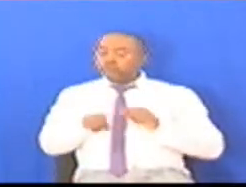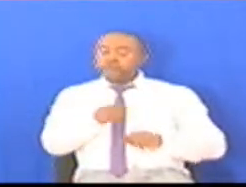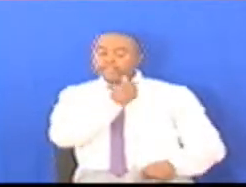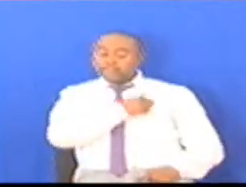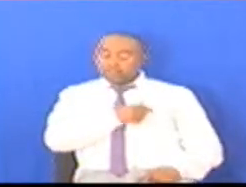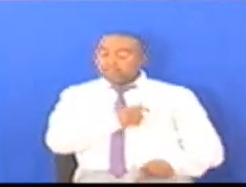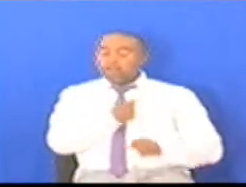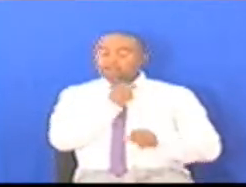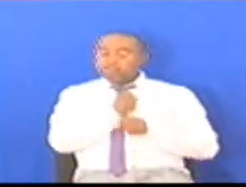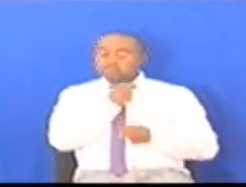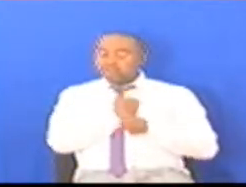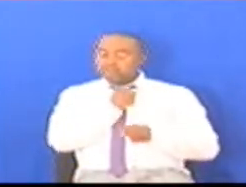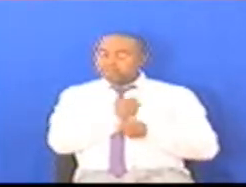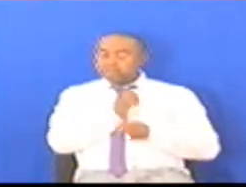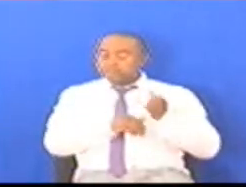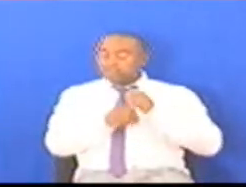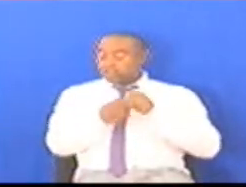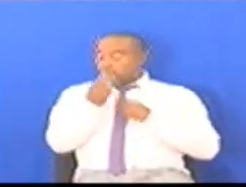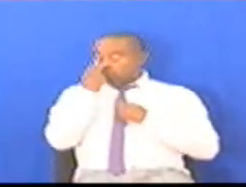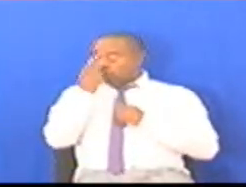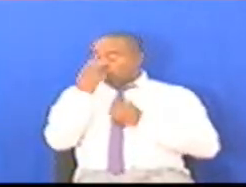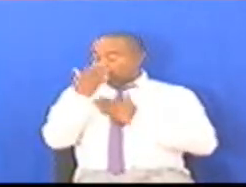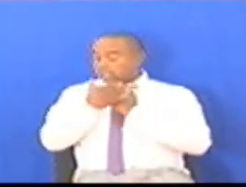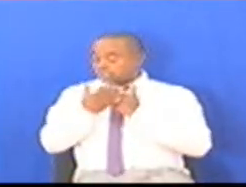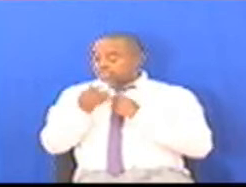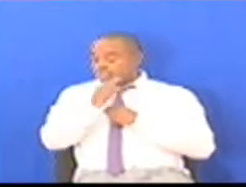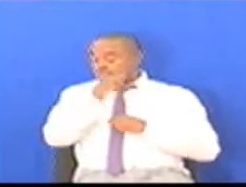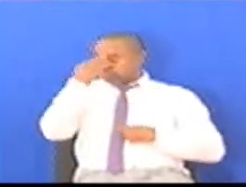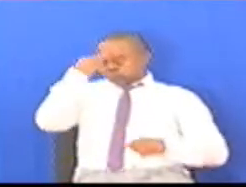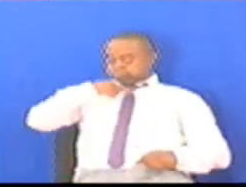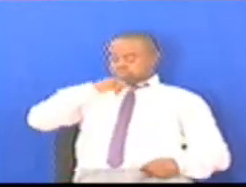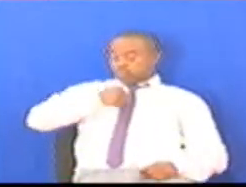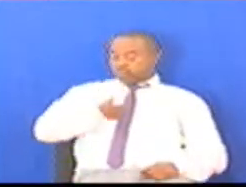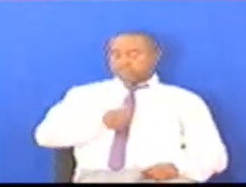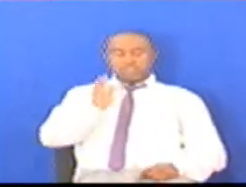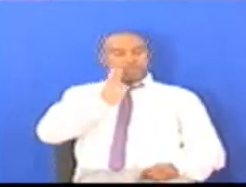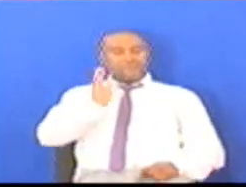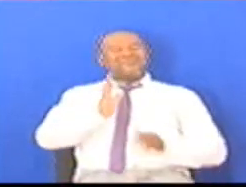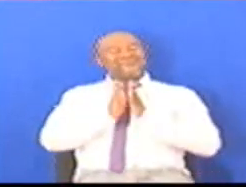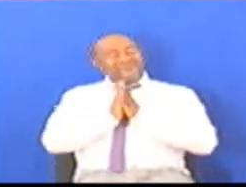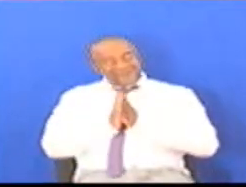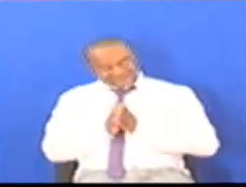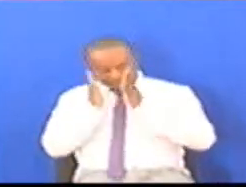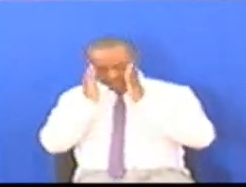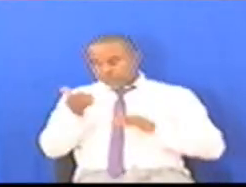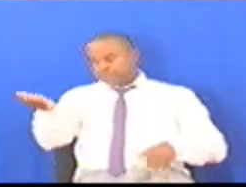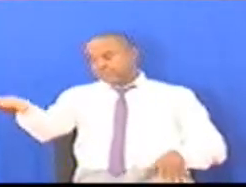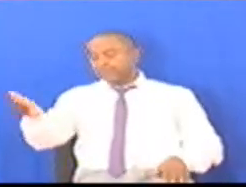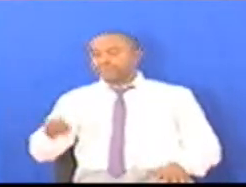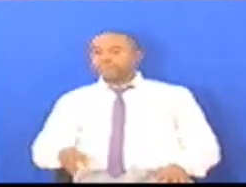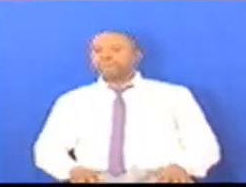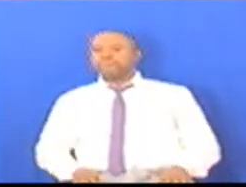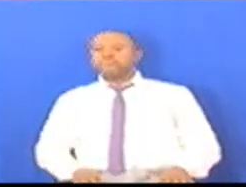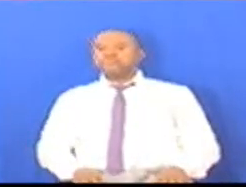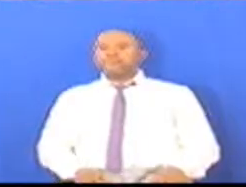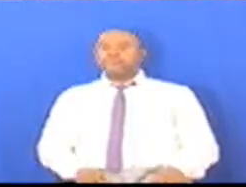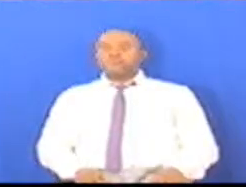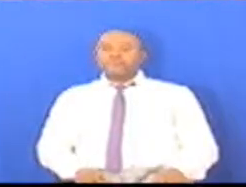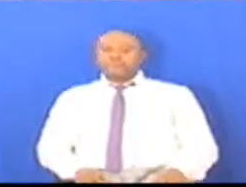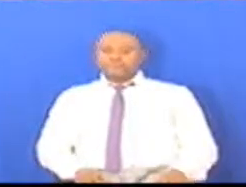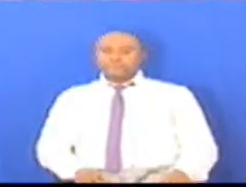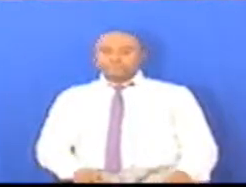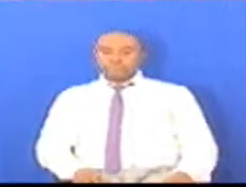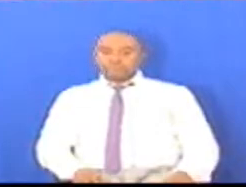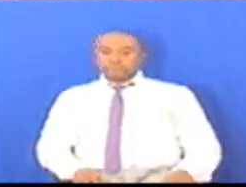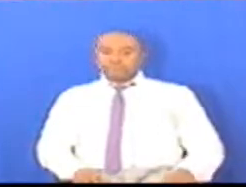kufanya kazi Kwa kuangalia inchi Badala ya kujiangalia sisi wenyewe Asante sana mwishimwa speaker Asante sana